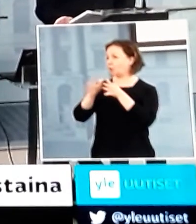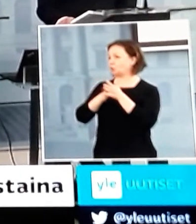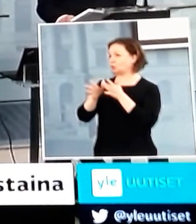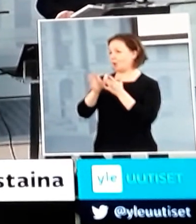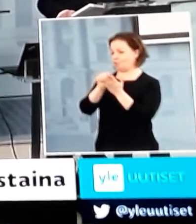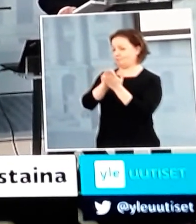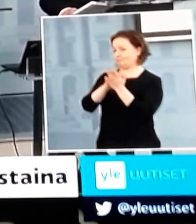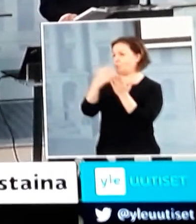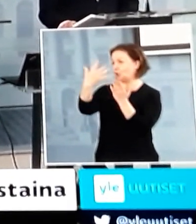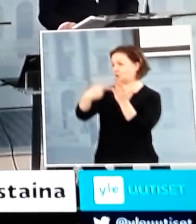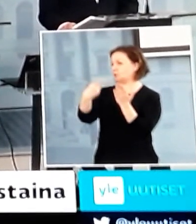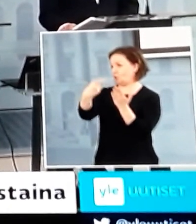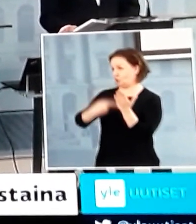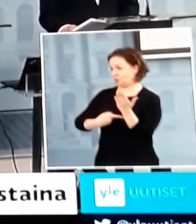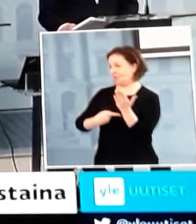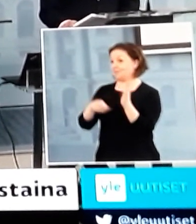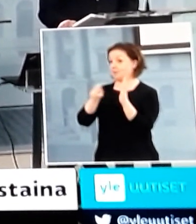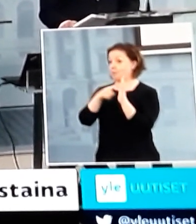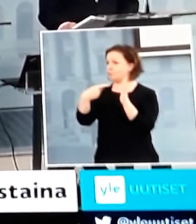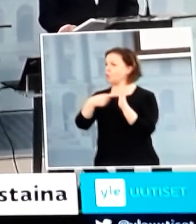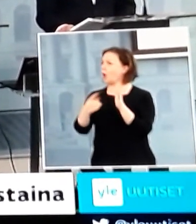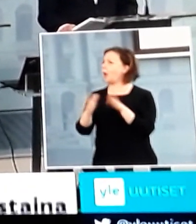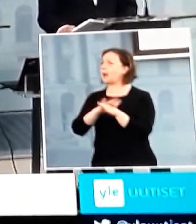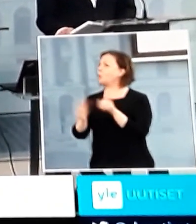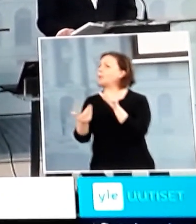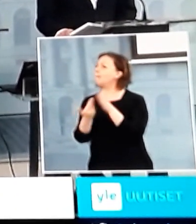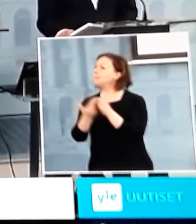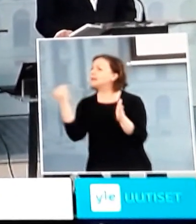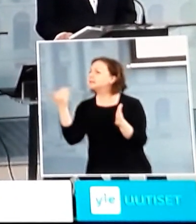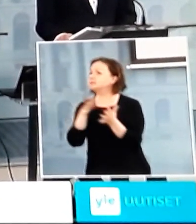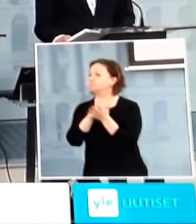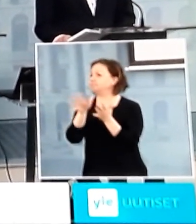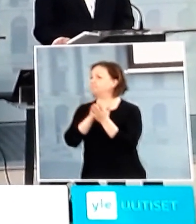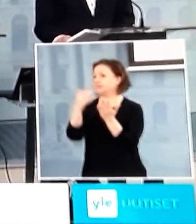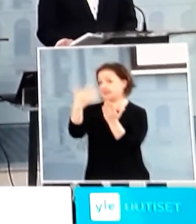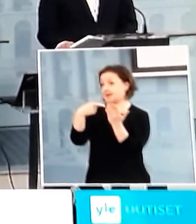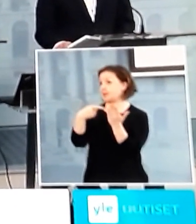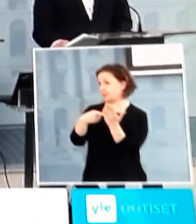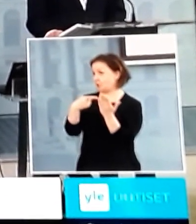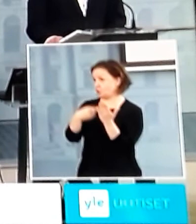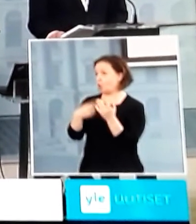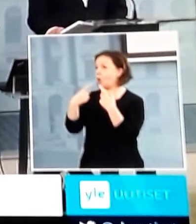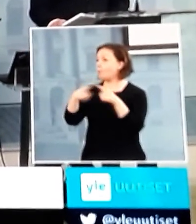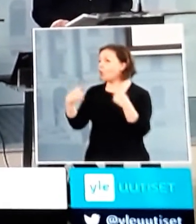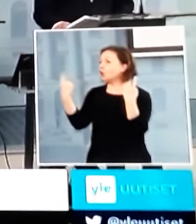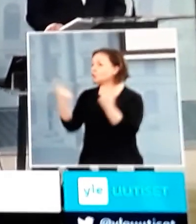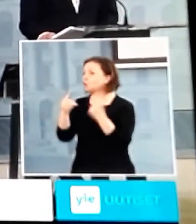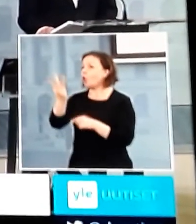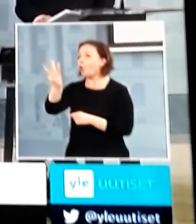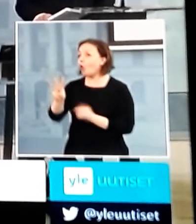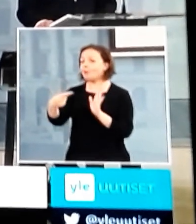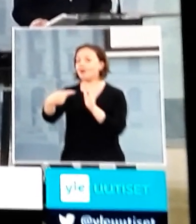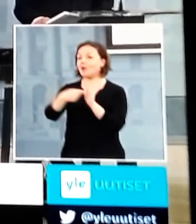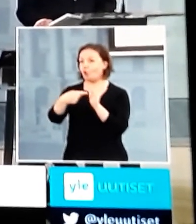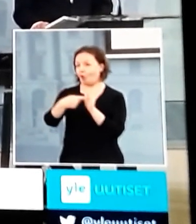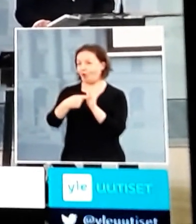avanneet tämän pykälän käyttöönoton ja myös tämän poikkeukulojen kolmannekoisen määrittelyn